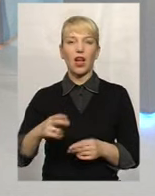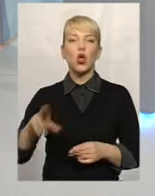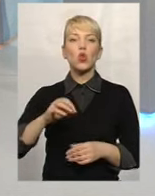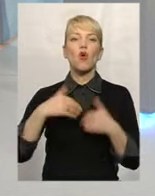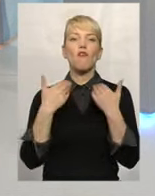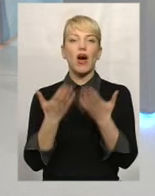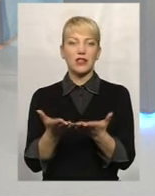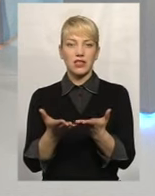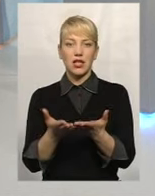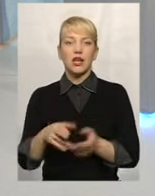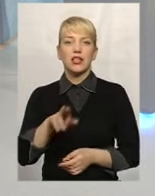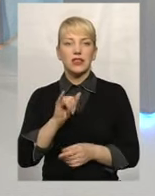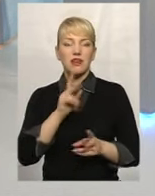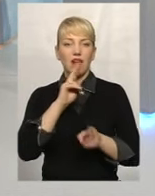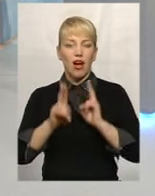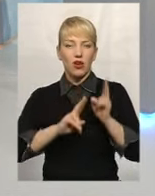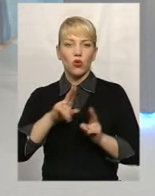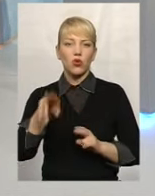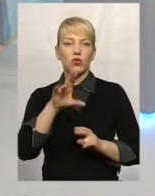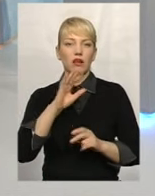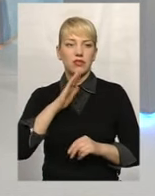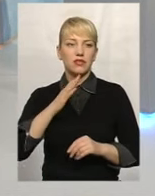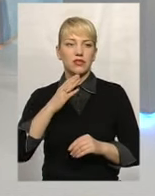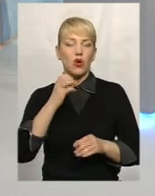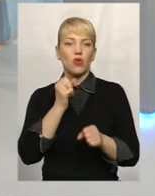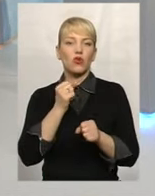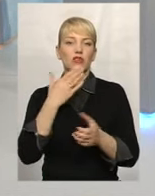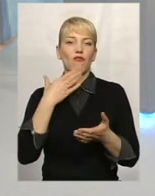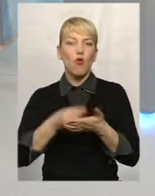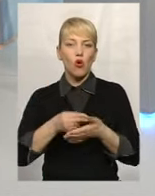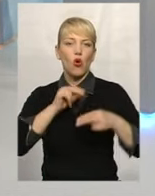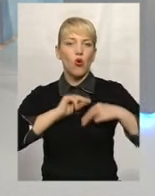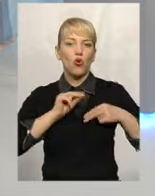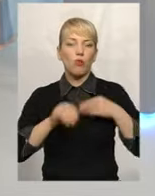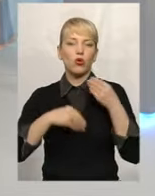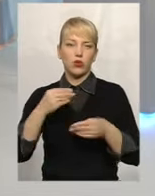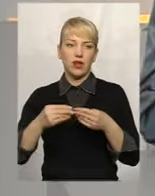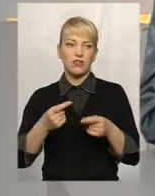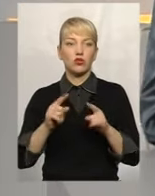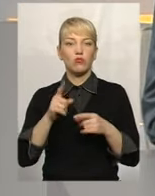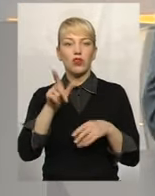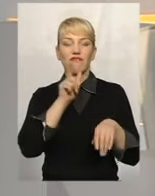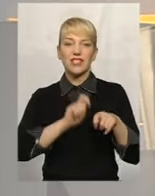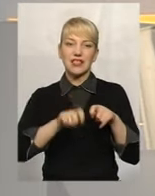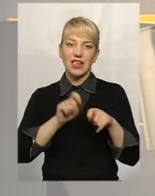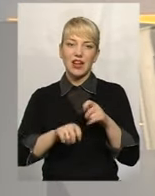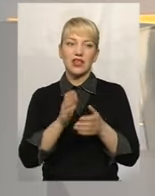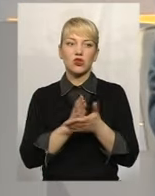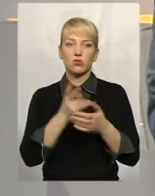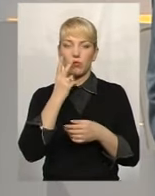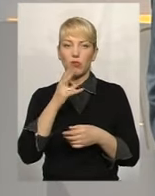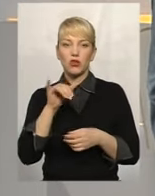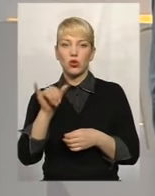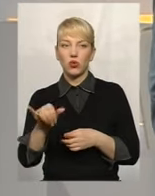зі скаргою на свого роботодавця. Тому що фіскальна служба побачила, у них